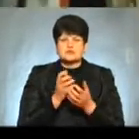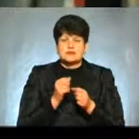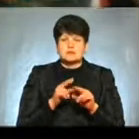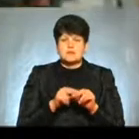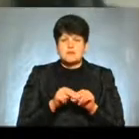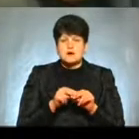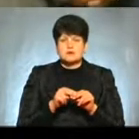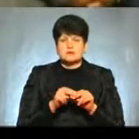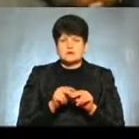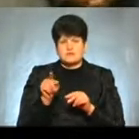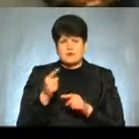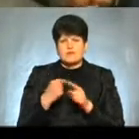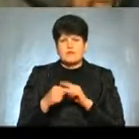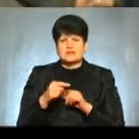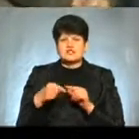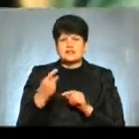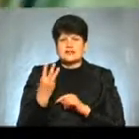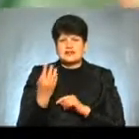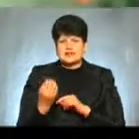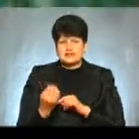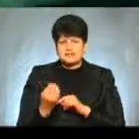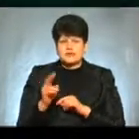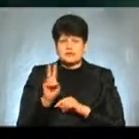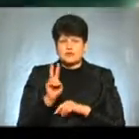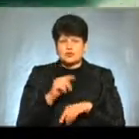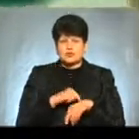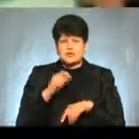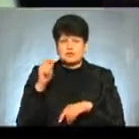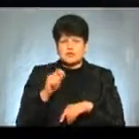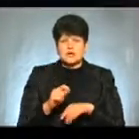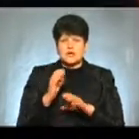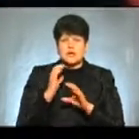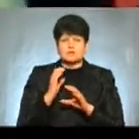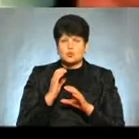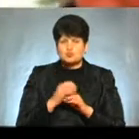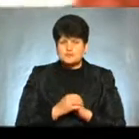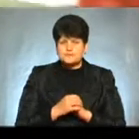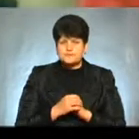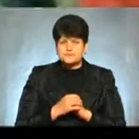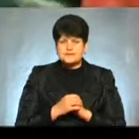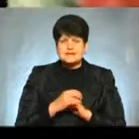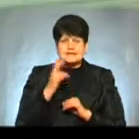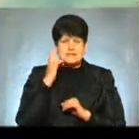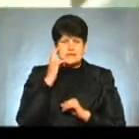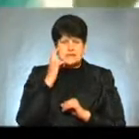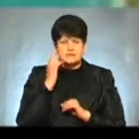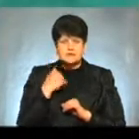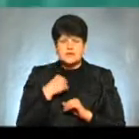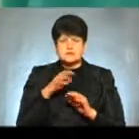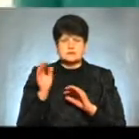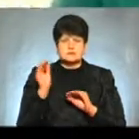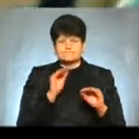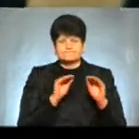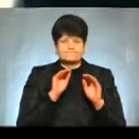цей Вивернеться через три дня І в другій годині приїхали автобуси З Києва І нас